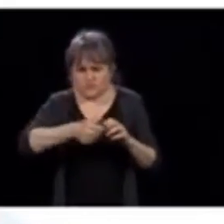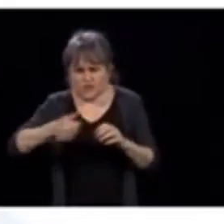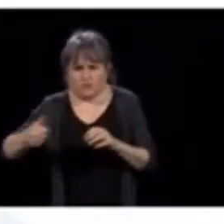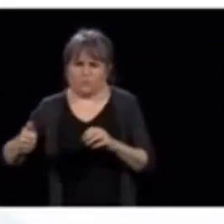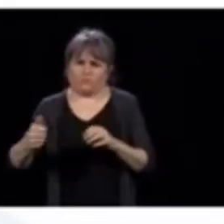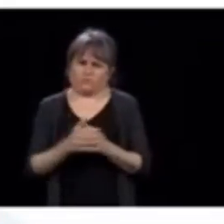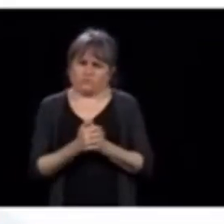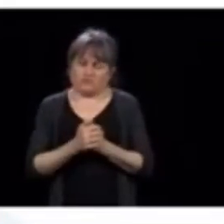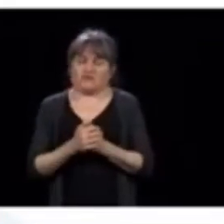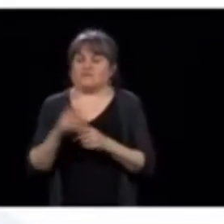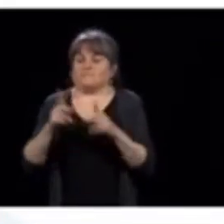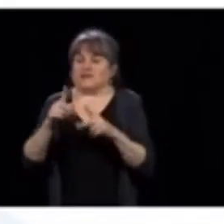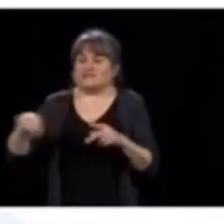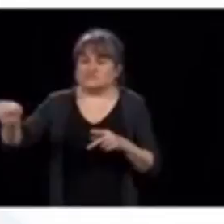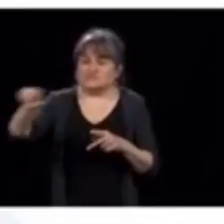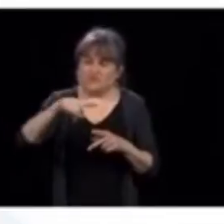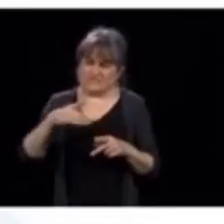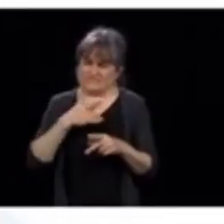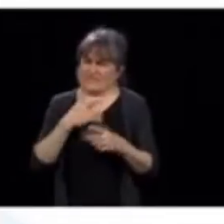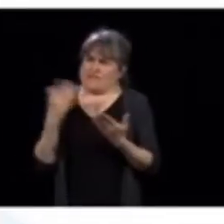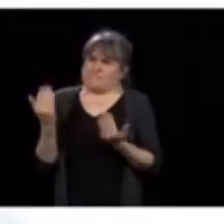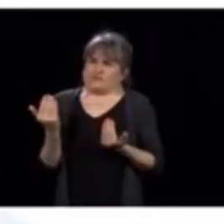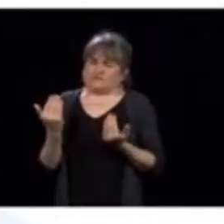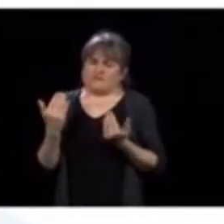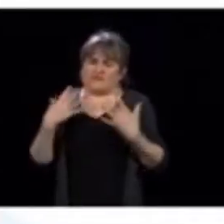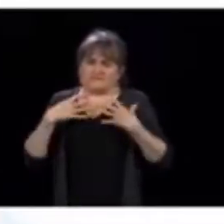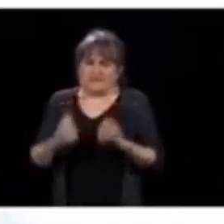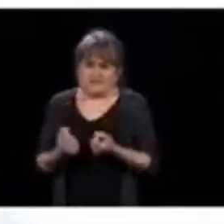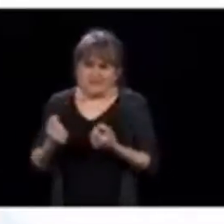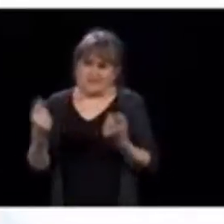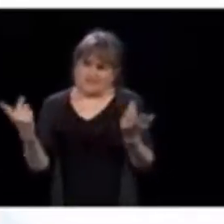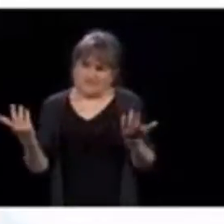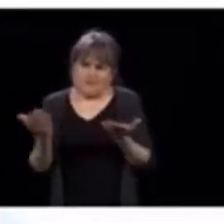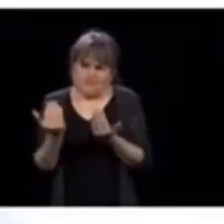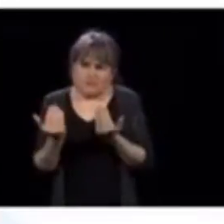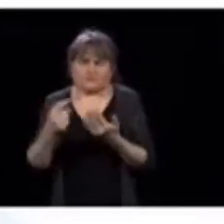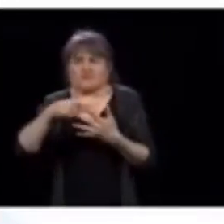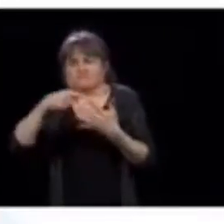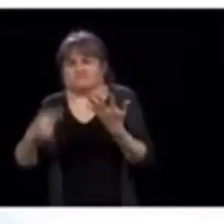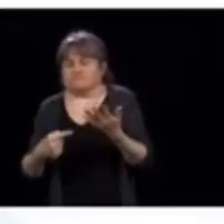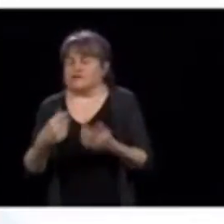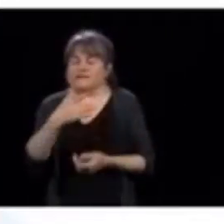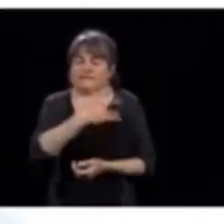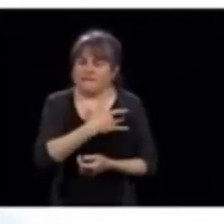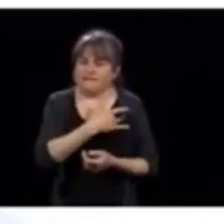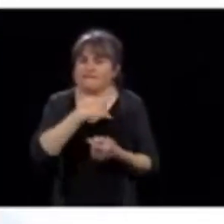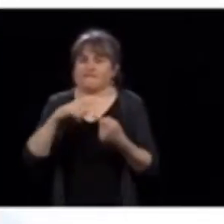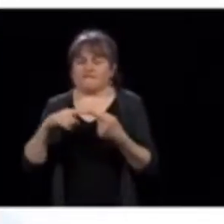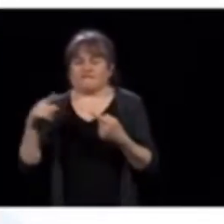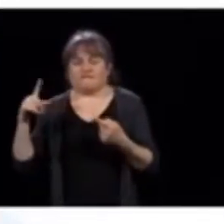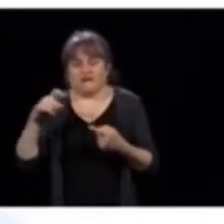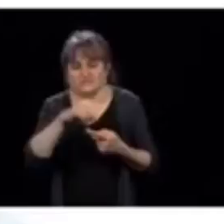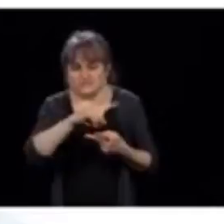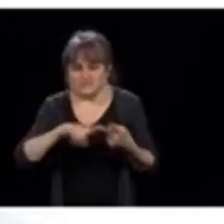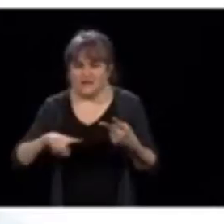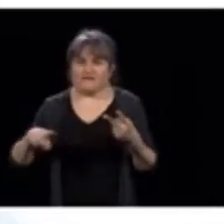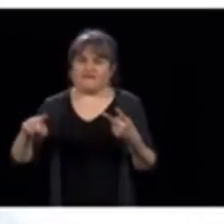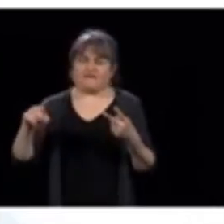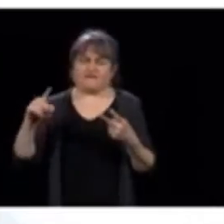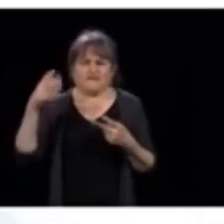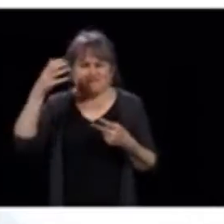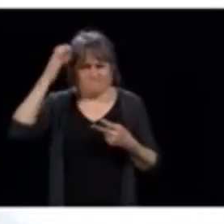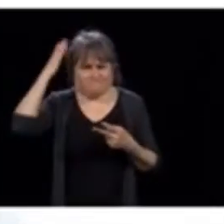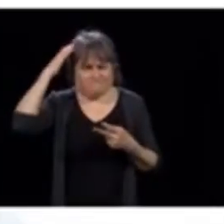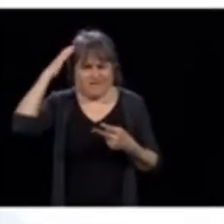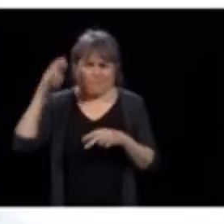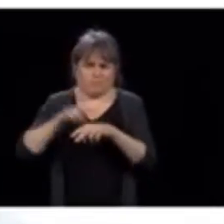population qui a des besoins en termes de toutes ces sphères d'activité, qui sont la cardiologie, la cancérologie, même